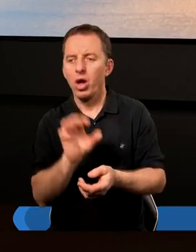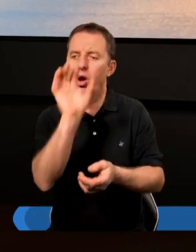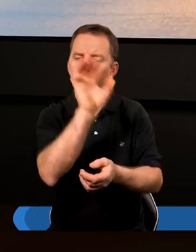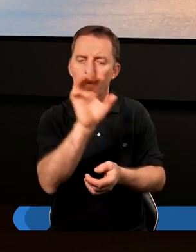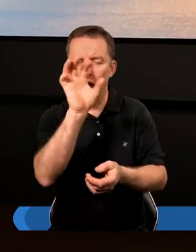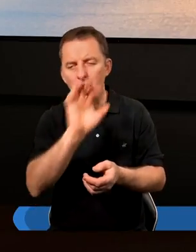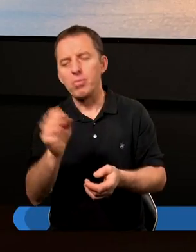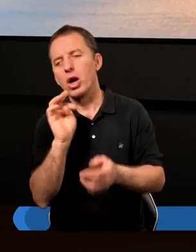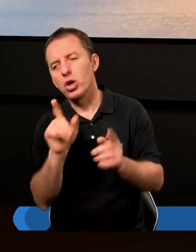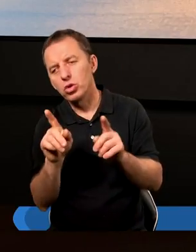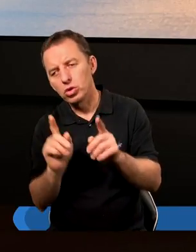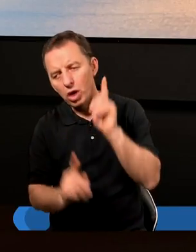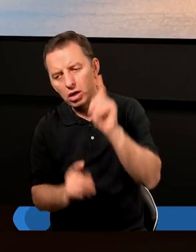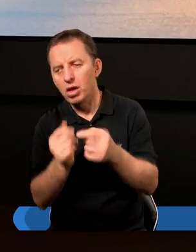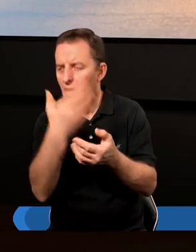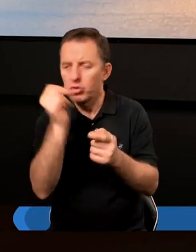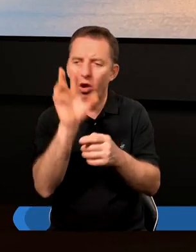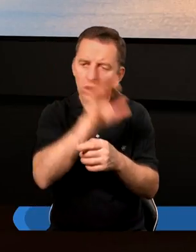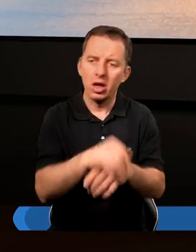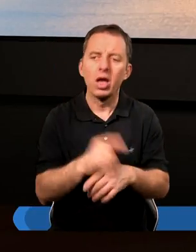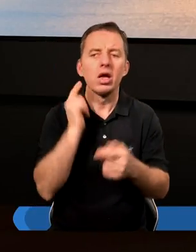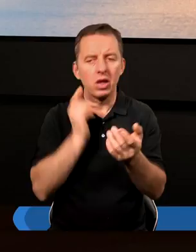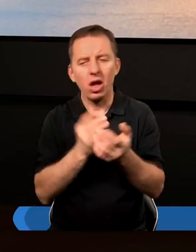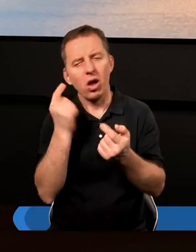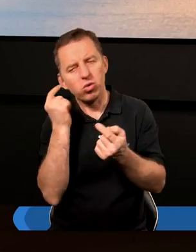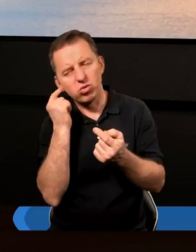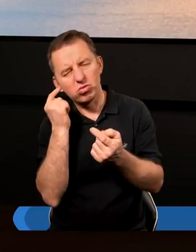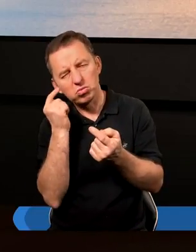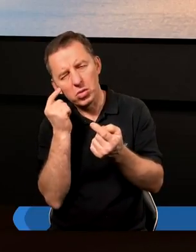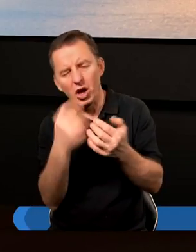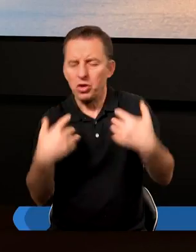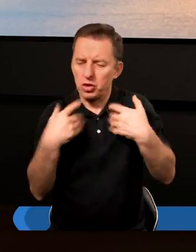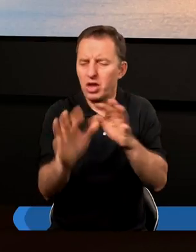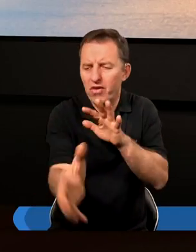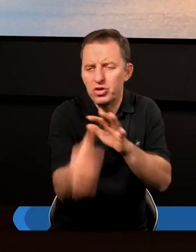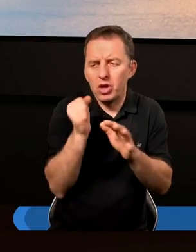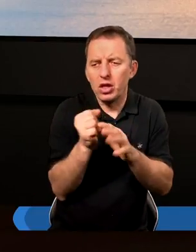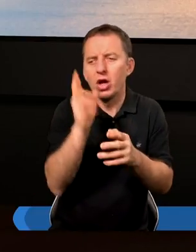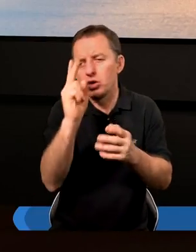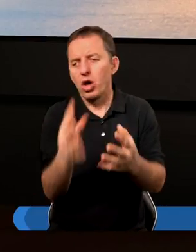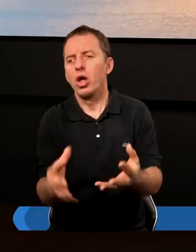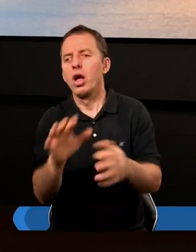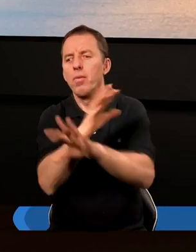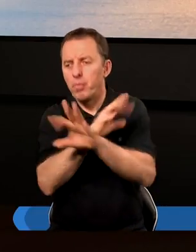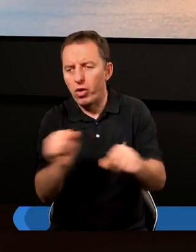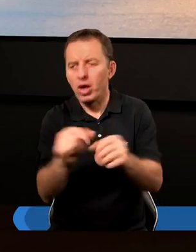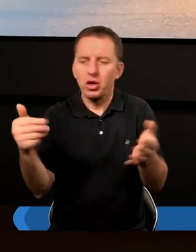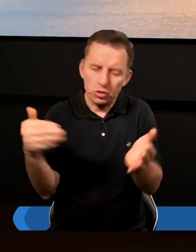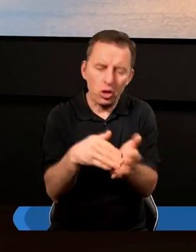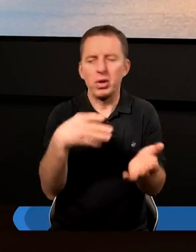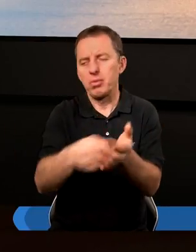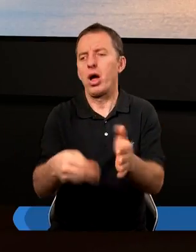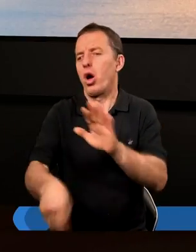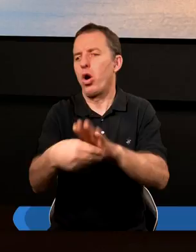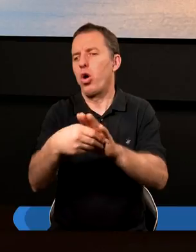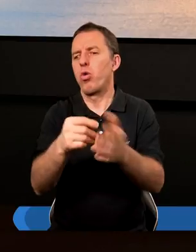Oglądamy czasami, no nie wiem, czy oglądamy, ale załóżmy, jest scena, może nawet z życia wzięta, że ktoś zostaje porwany i trzeba zapłacić